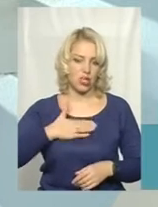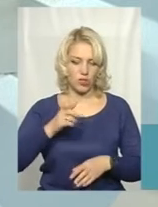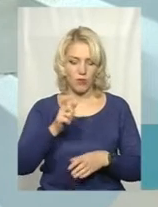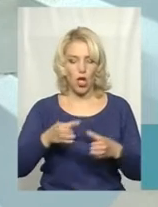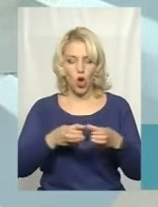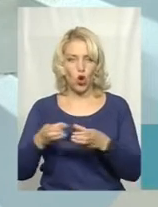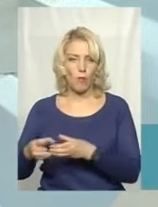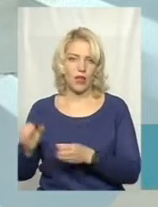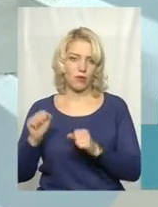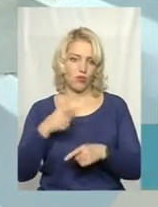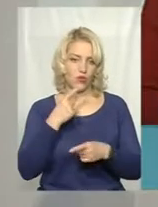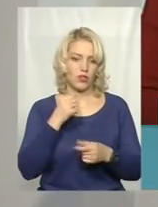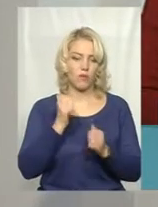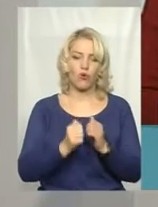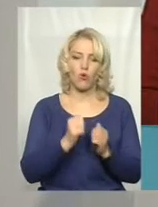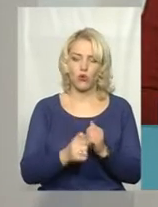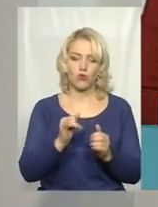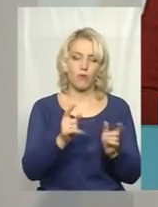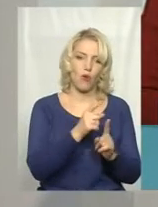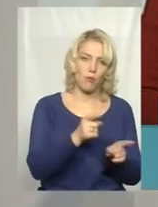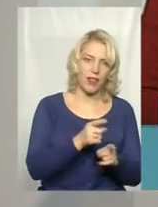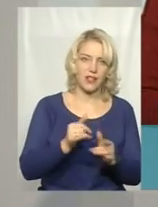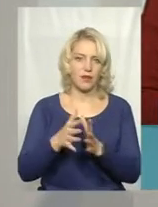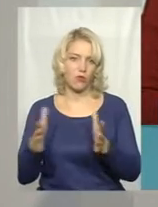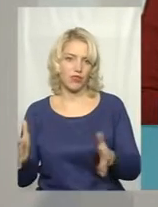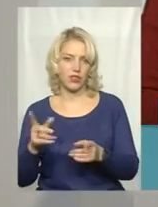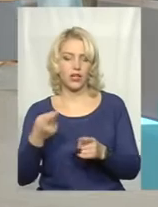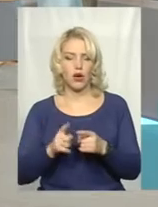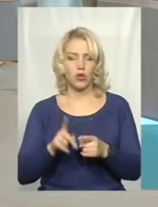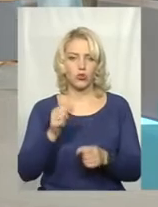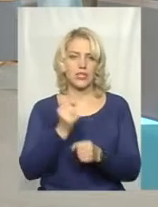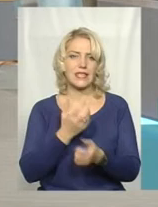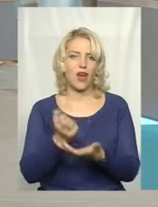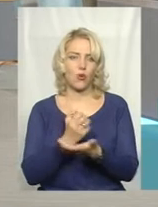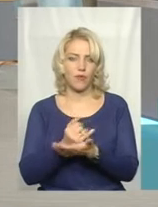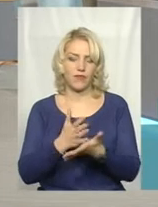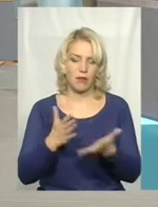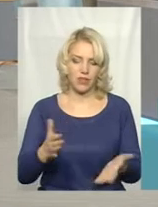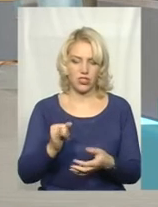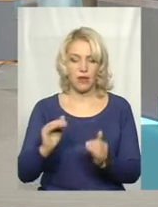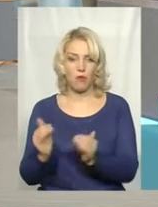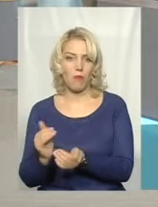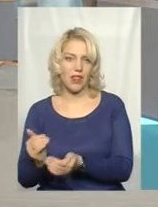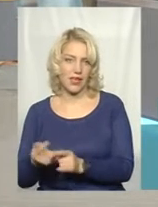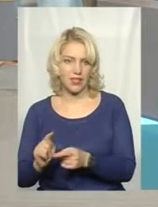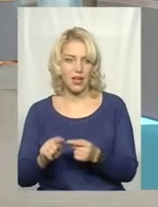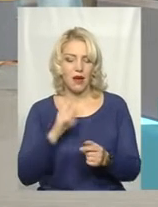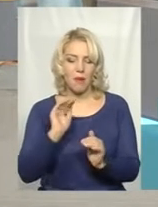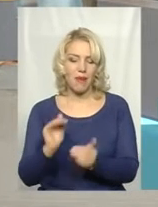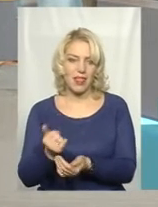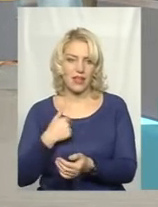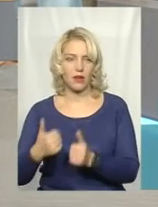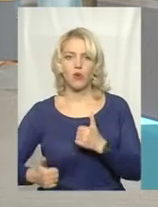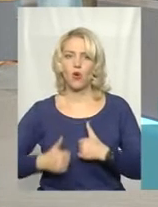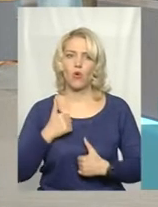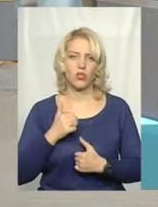можу говорити сьогодні про кожну, про великі і про маленькі, і про ті, хто заробив найбільше, і про маленькі, я завжди кажу, про маленькі, не дуже